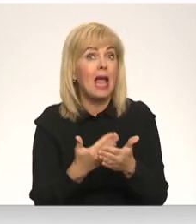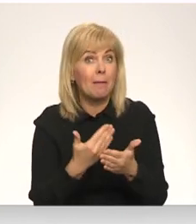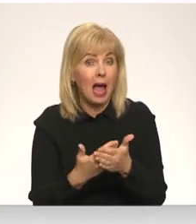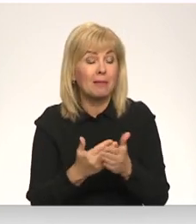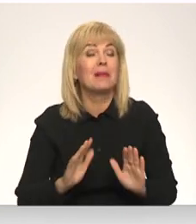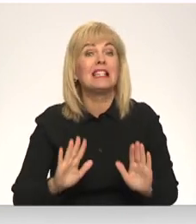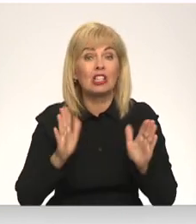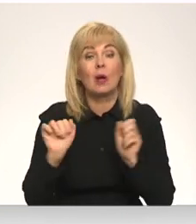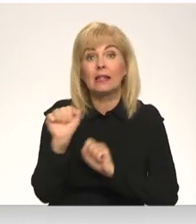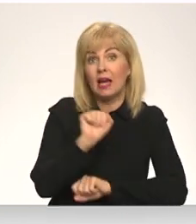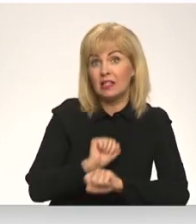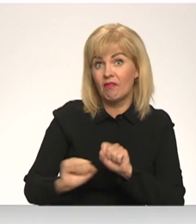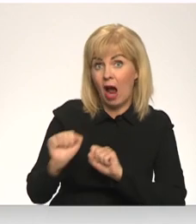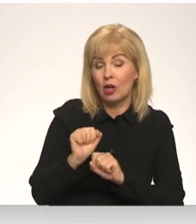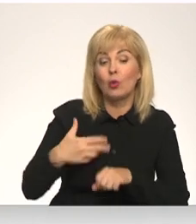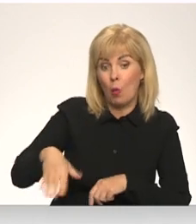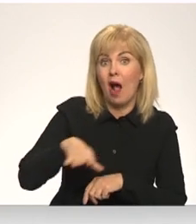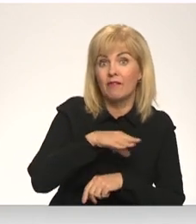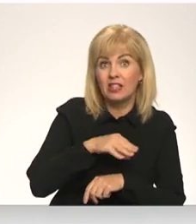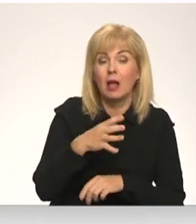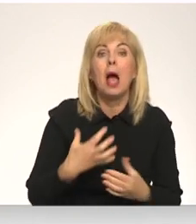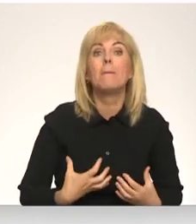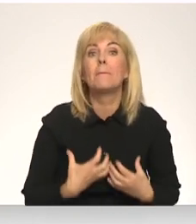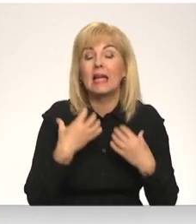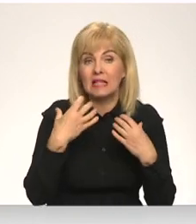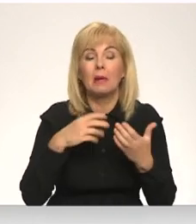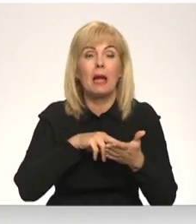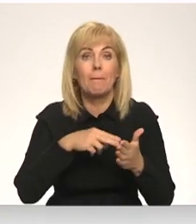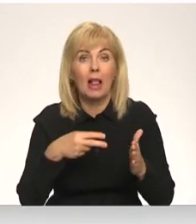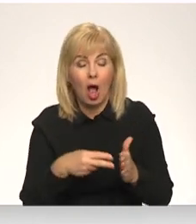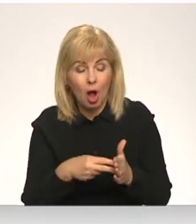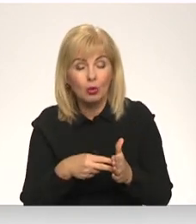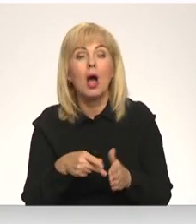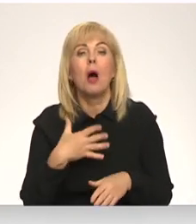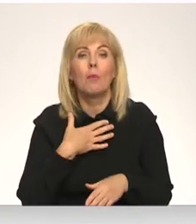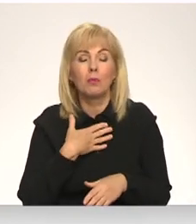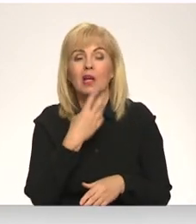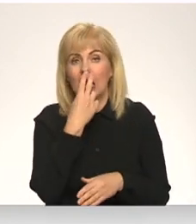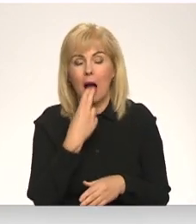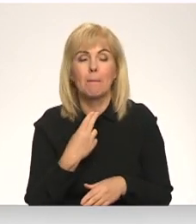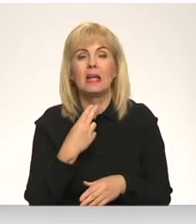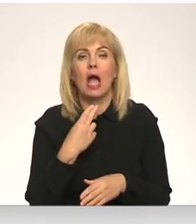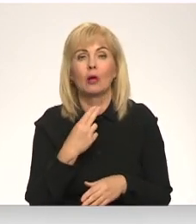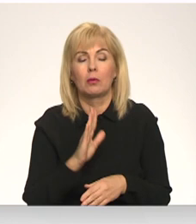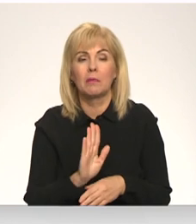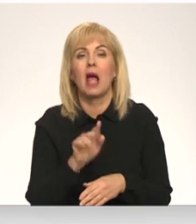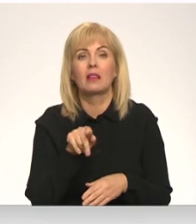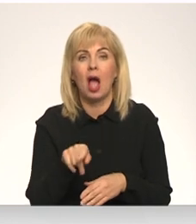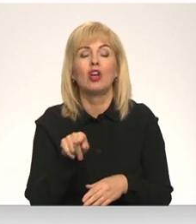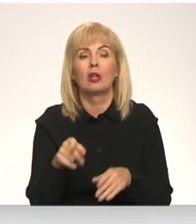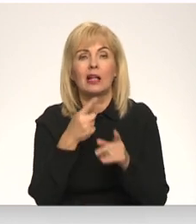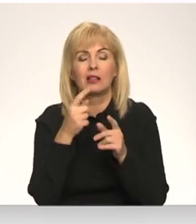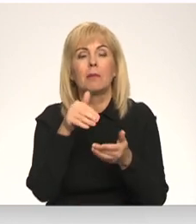izdosies izvairīties no viss briesmīgākiem scenārijiem, manuprāt, mums ir jāpierod pie tā, ka savā ziņā šādu